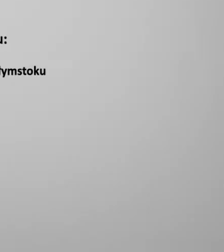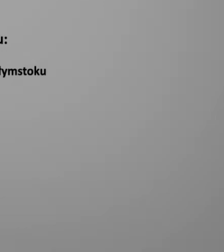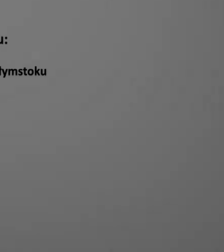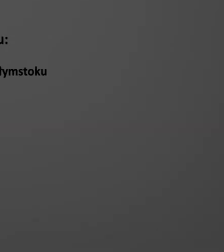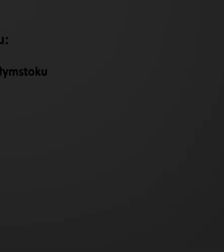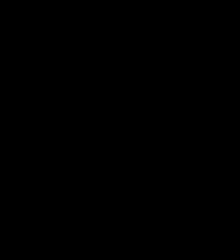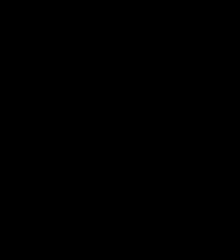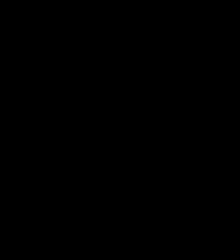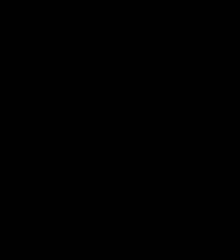samorządu terytorialnego.